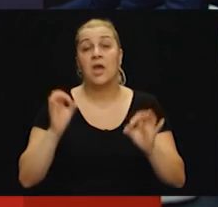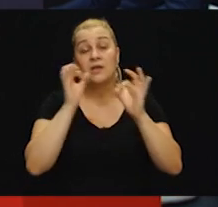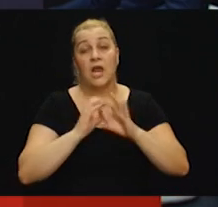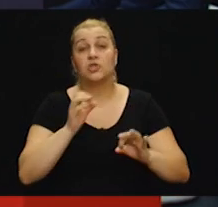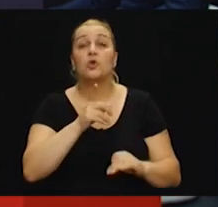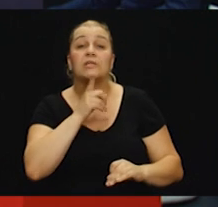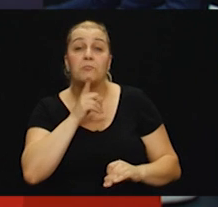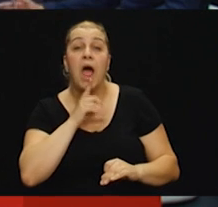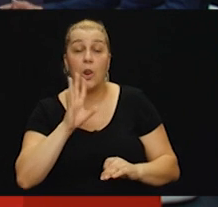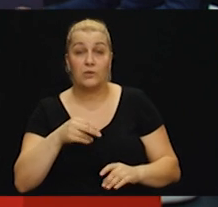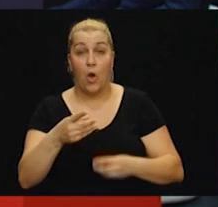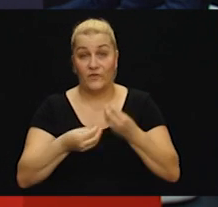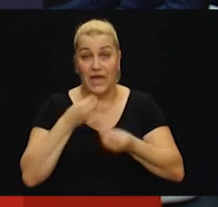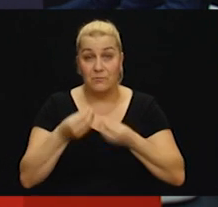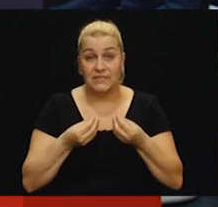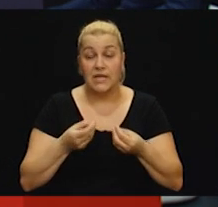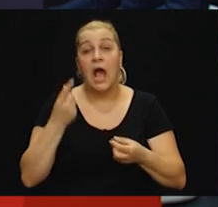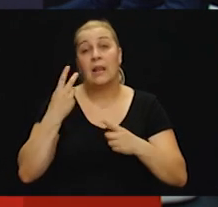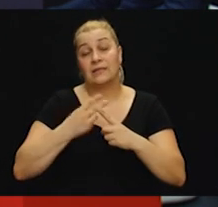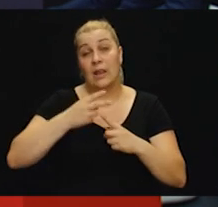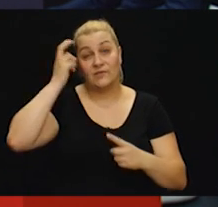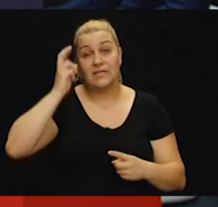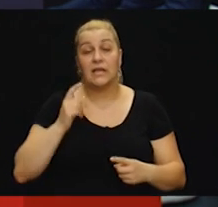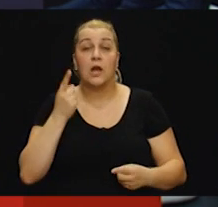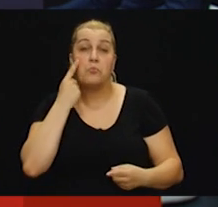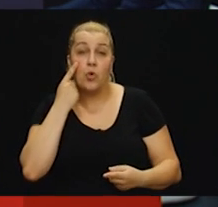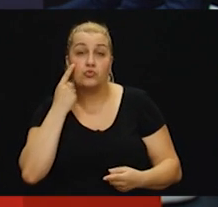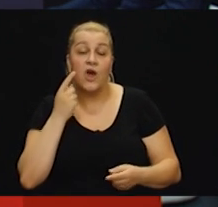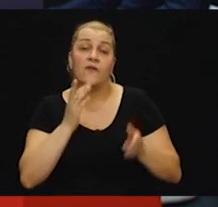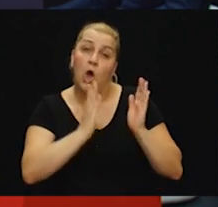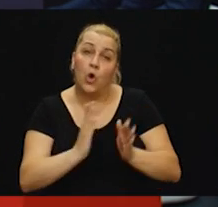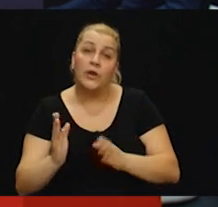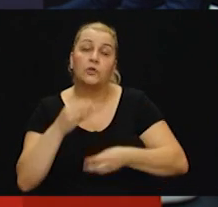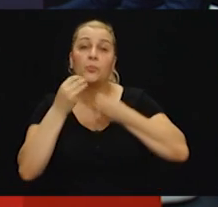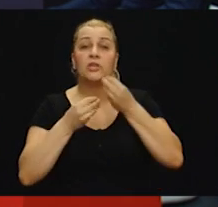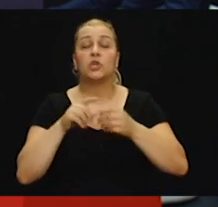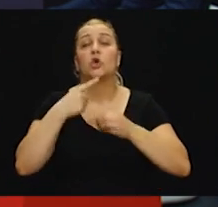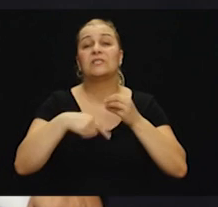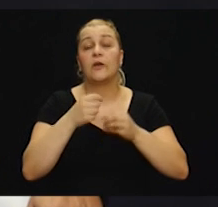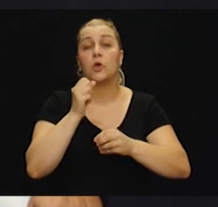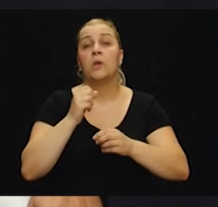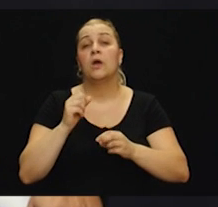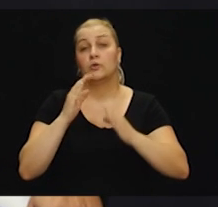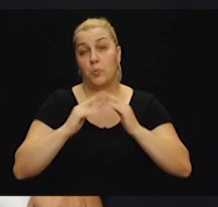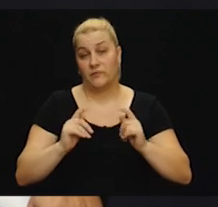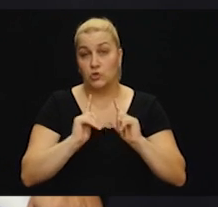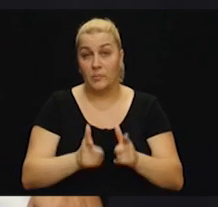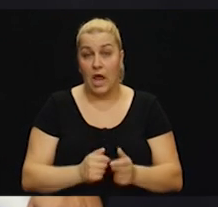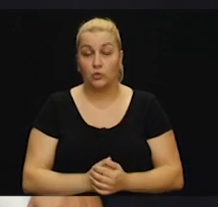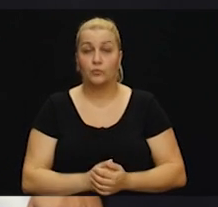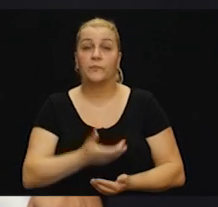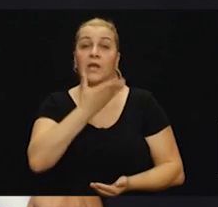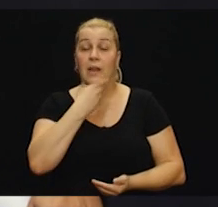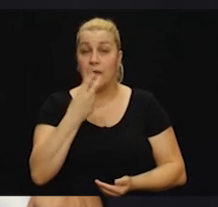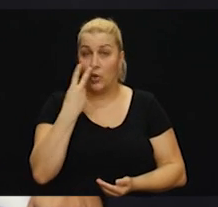u našoj domovini, ali evo, televizije jedan se trudi na korektan način pričati o svetom obrbenom domovinskom ratu. Lipo je gledat vašu emisiju,